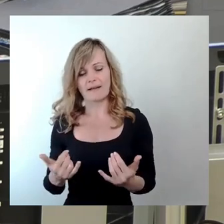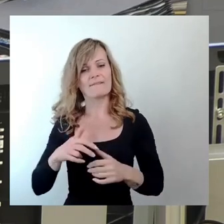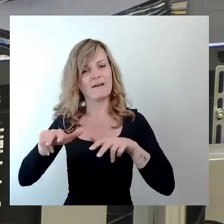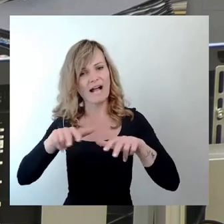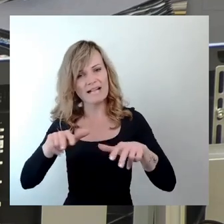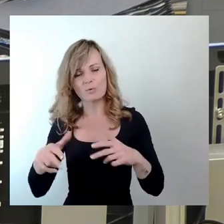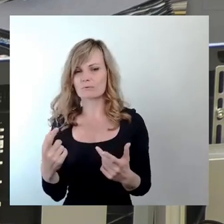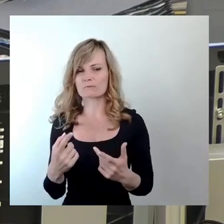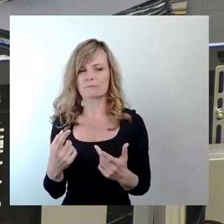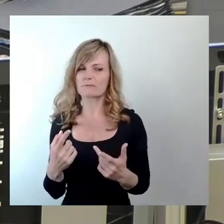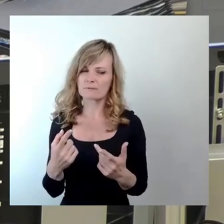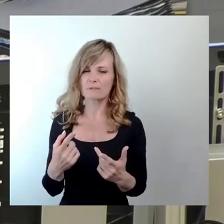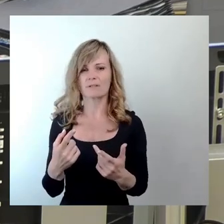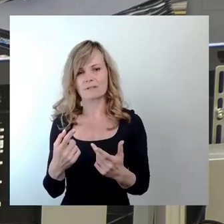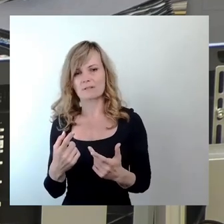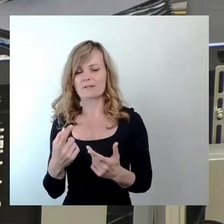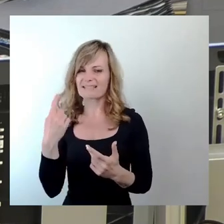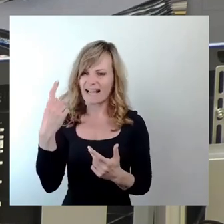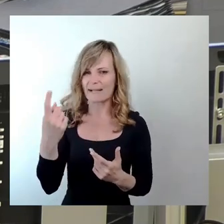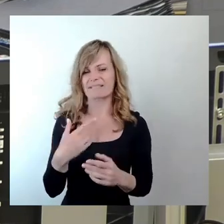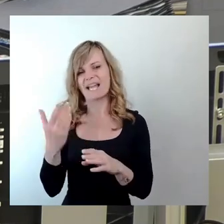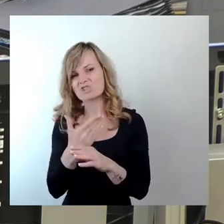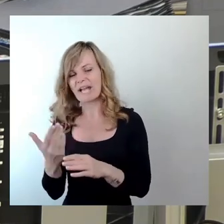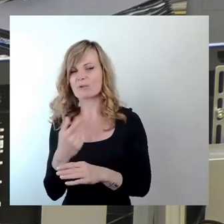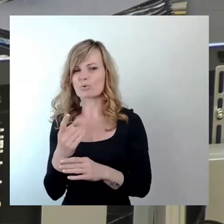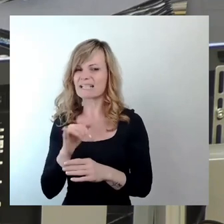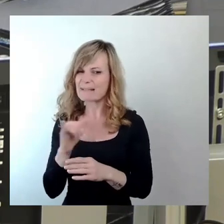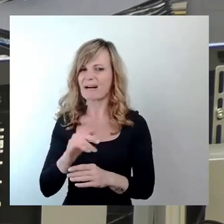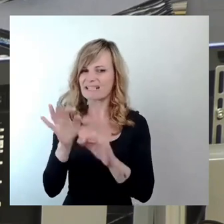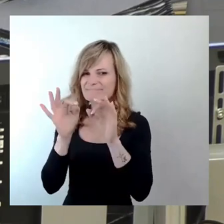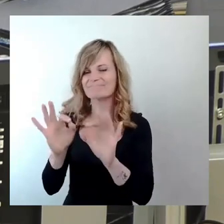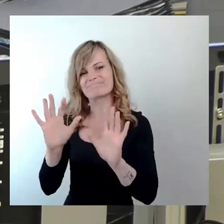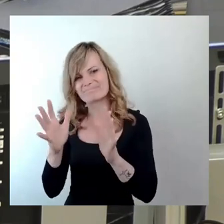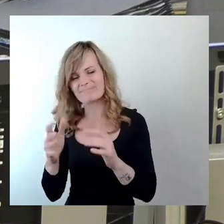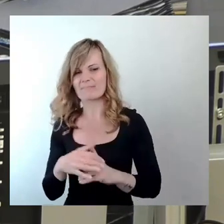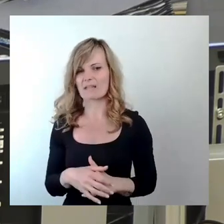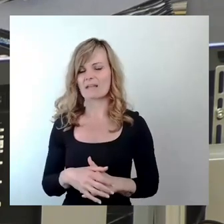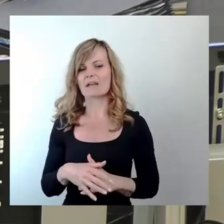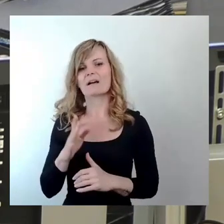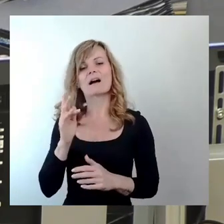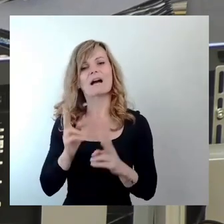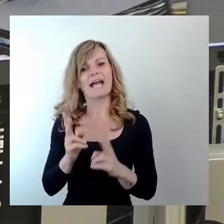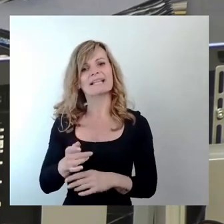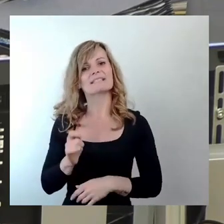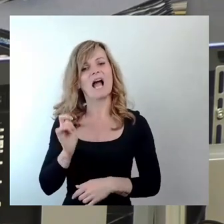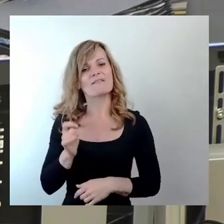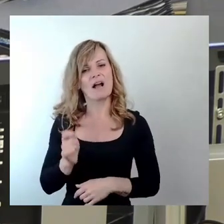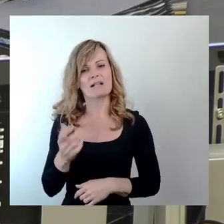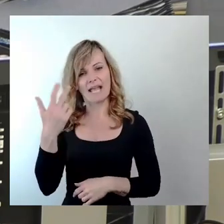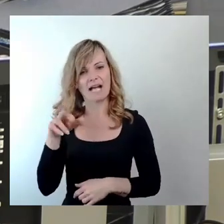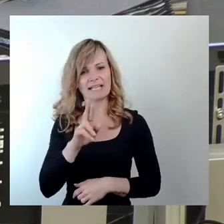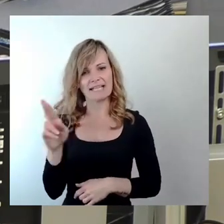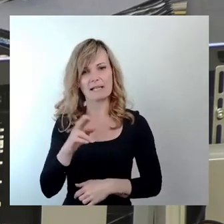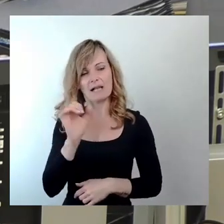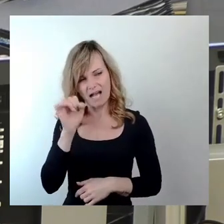nicht die glücklichste Figur gemacht hat. Wenn man dem Rechtsanwalt von Herrn Riegel glauben kann, und das tun wir natürlich,